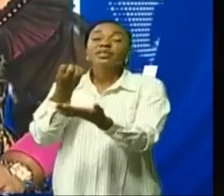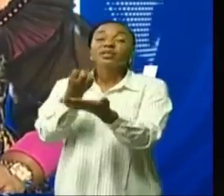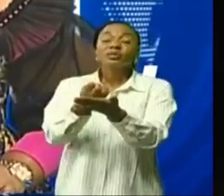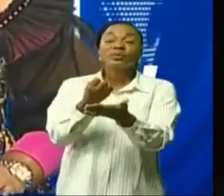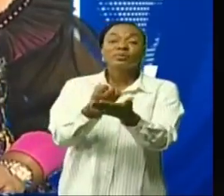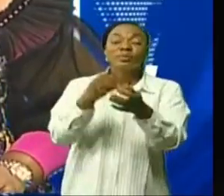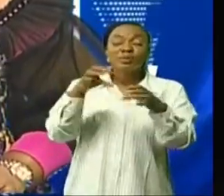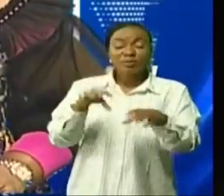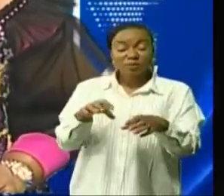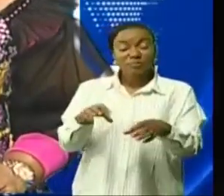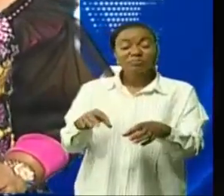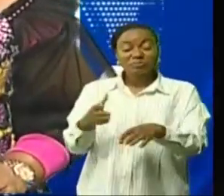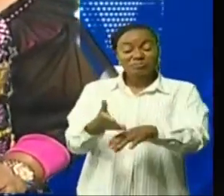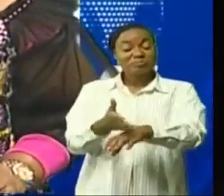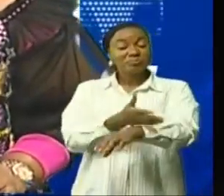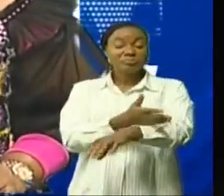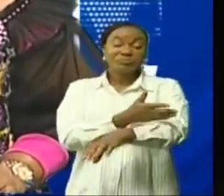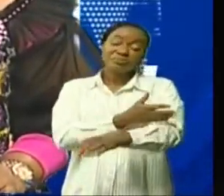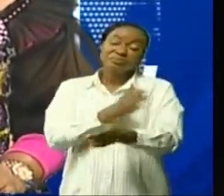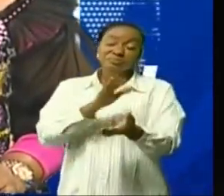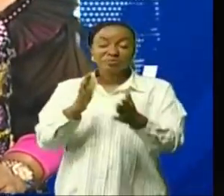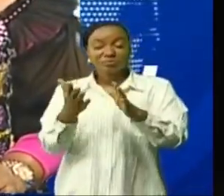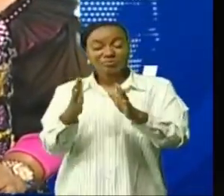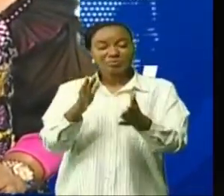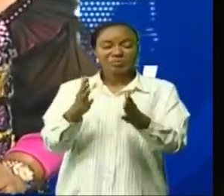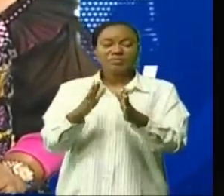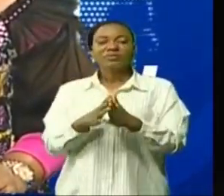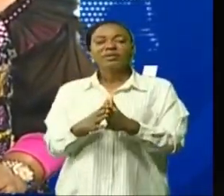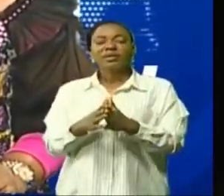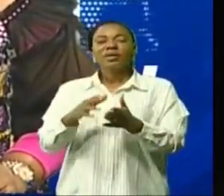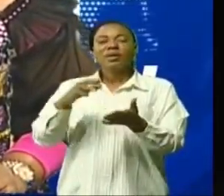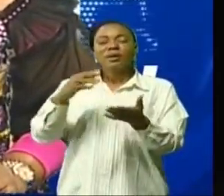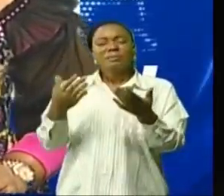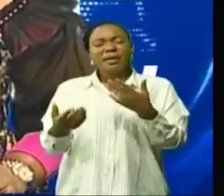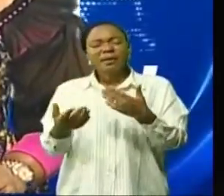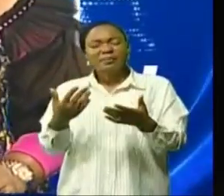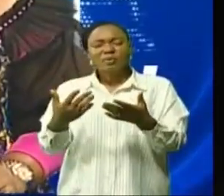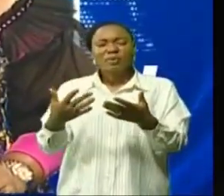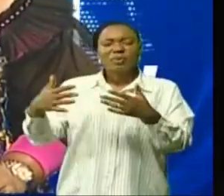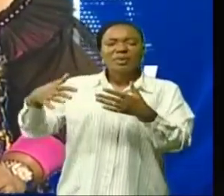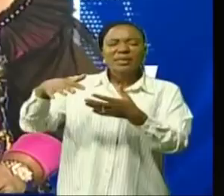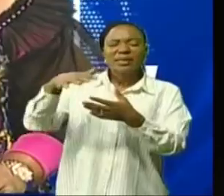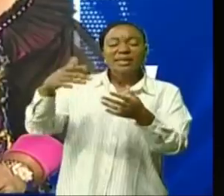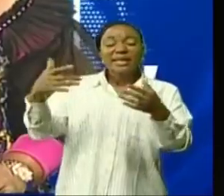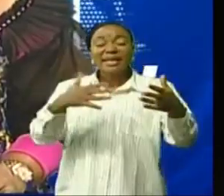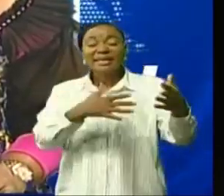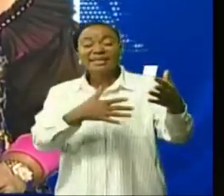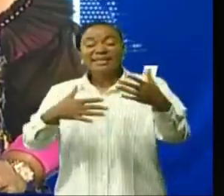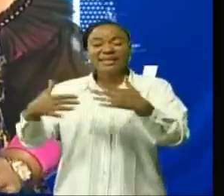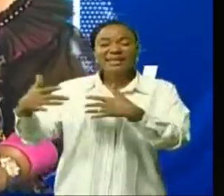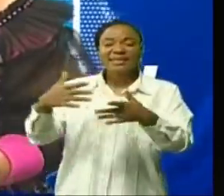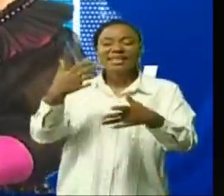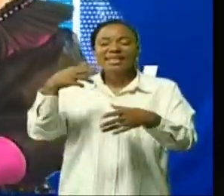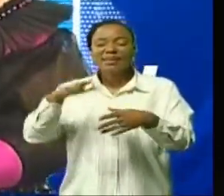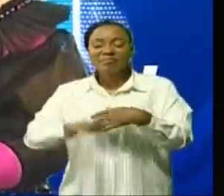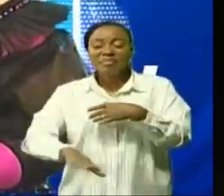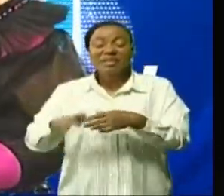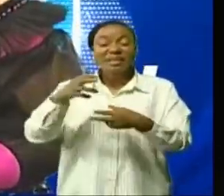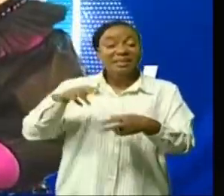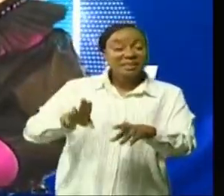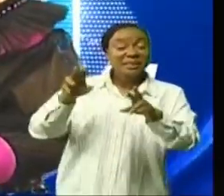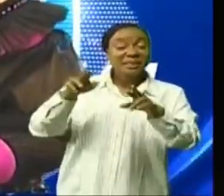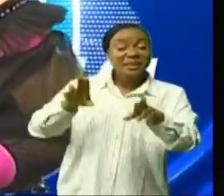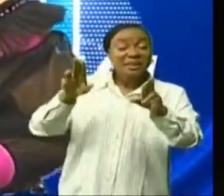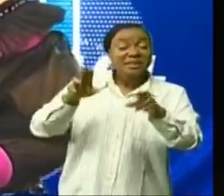'en sort plutôt bien malgré la situation internationale agitée par la guerre en Ukraine. Le FMI et le gouvernement sont tombés d'accord